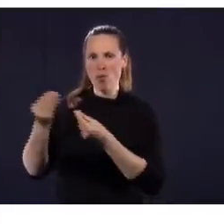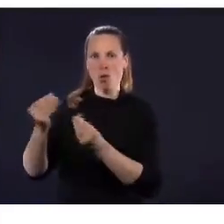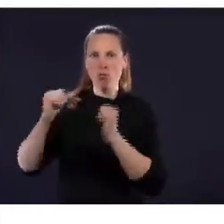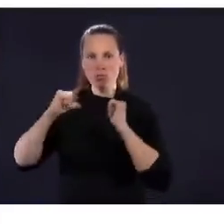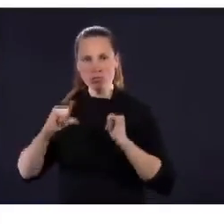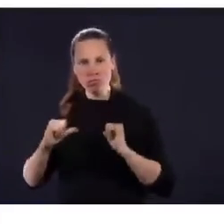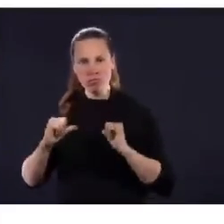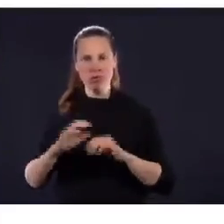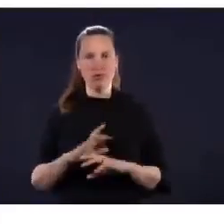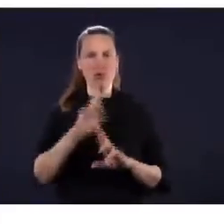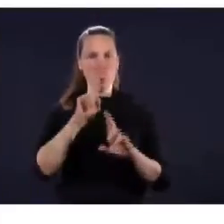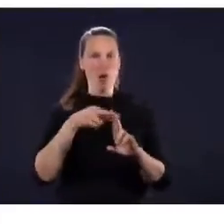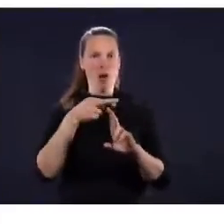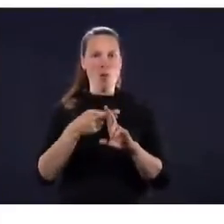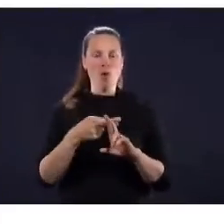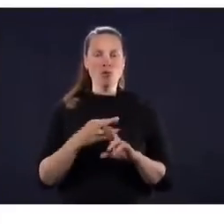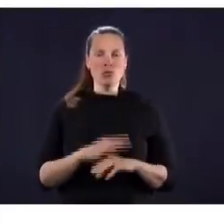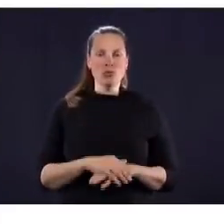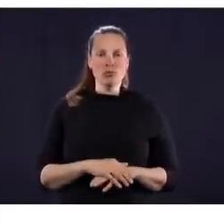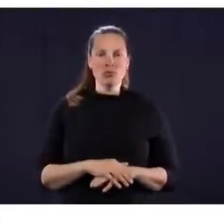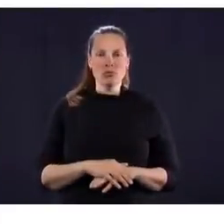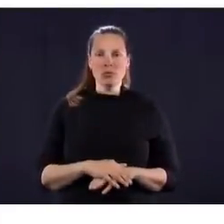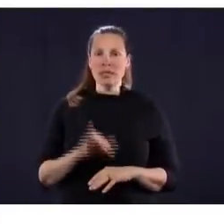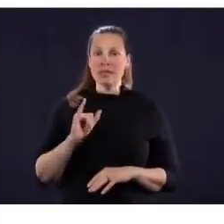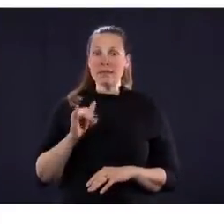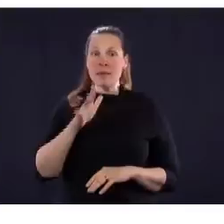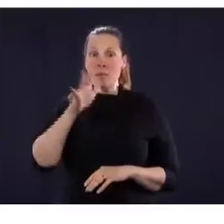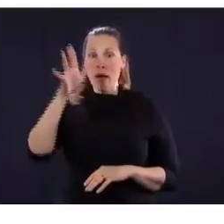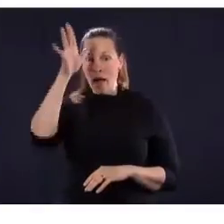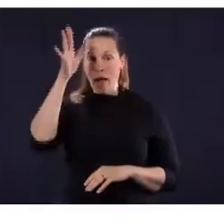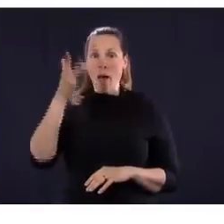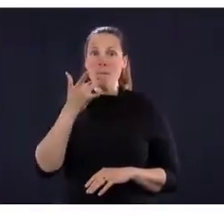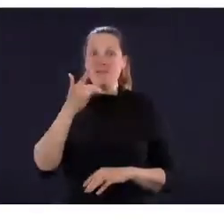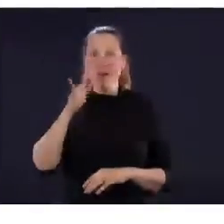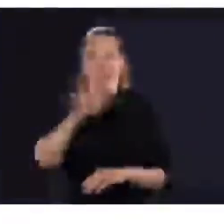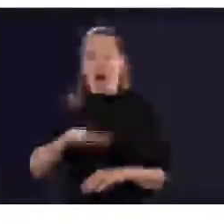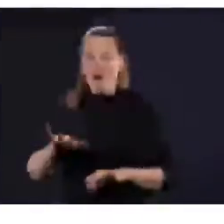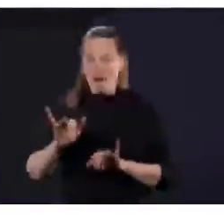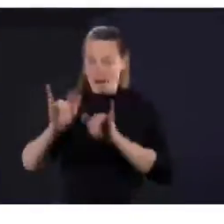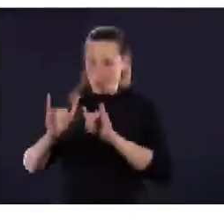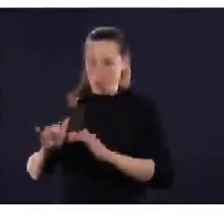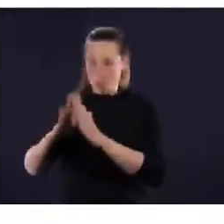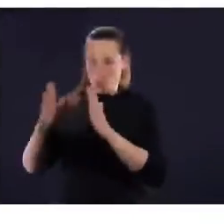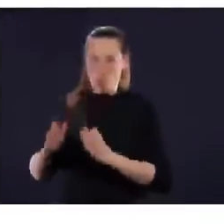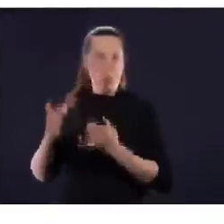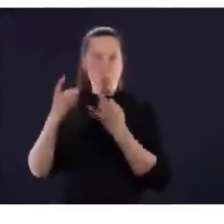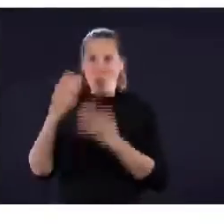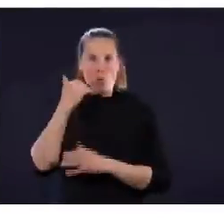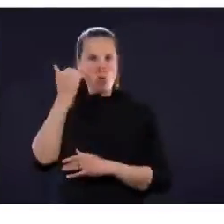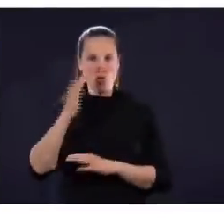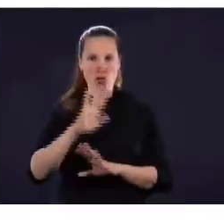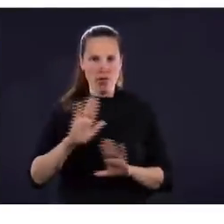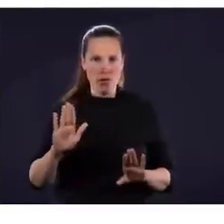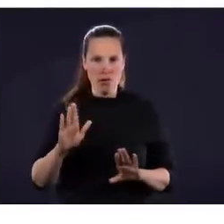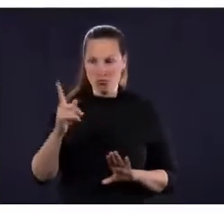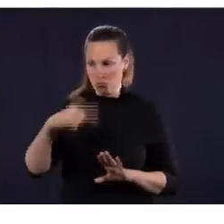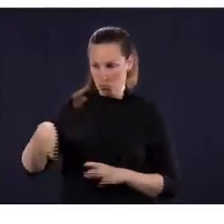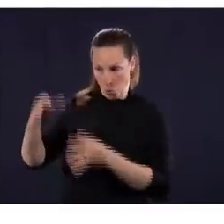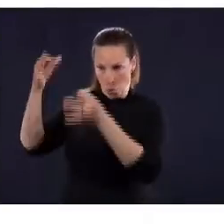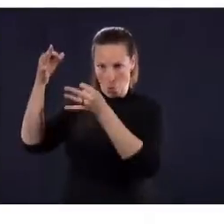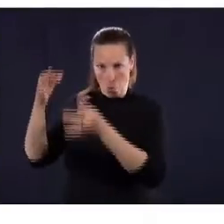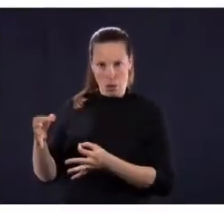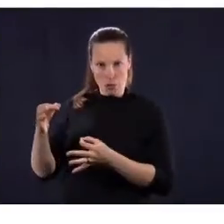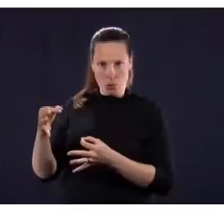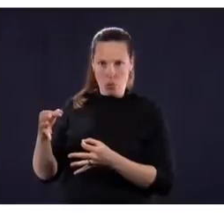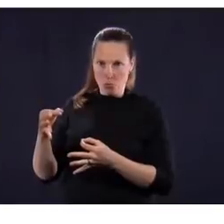enfants-là vont voir s'ils sont pour voir leur grand-père ou leur grand-mère? Il y un risque à ce moment-là. S'ils voient